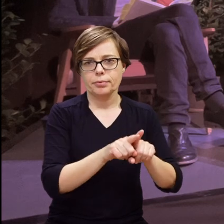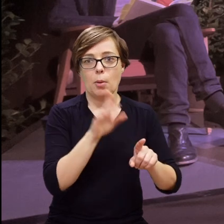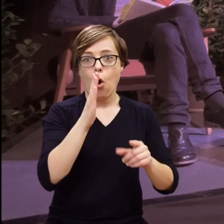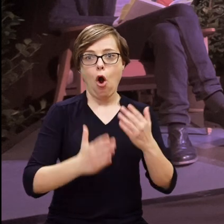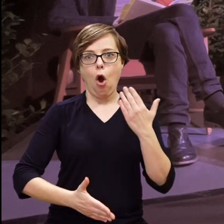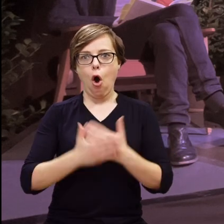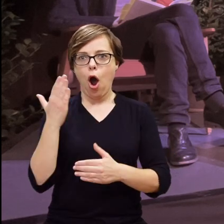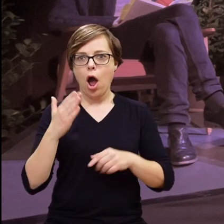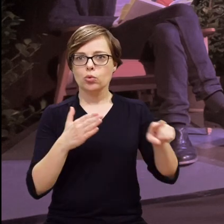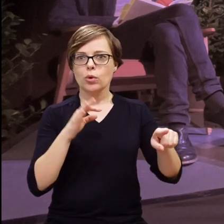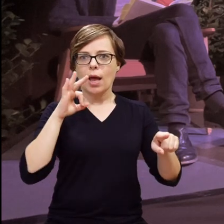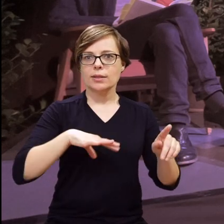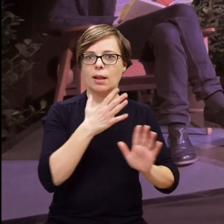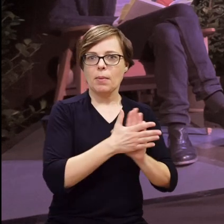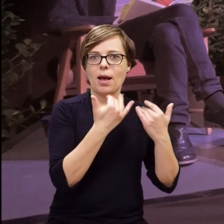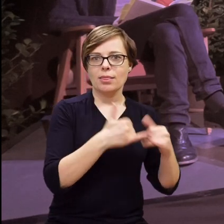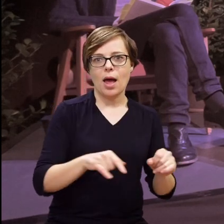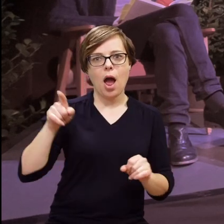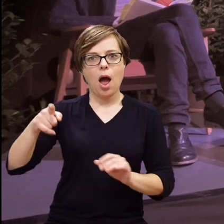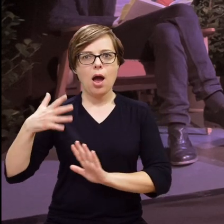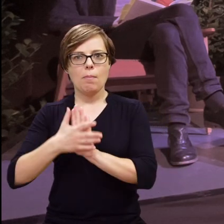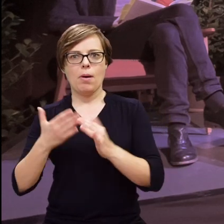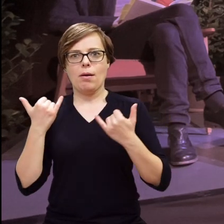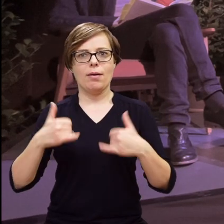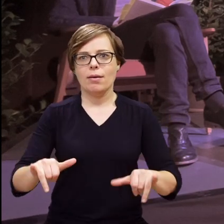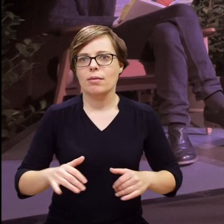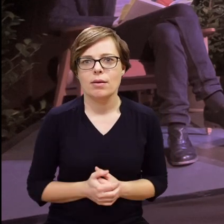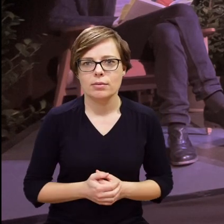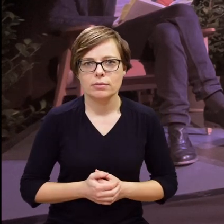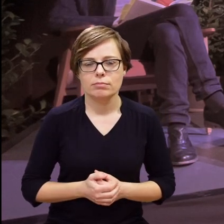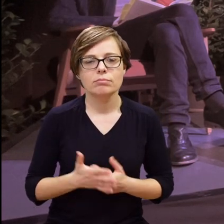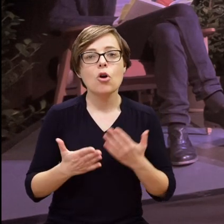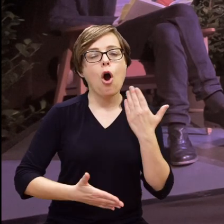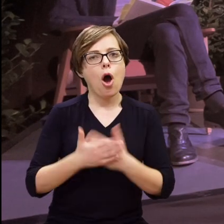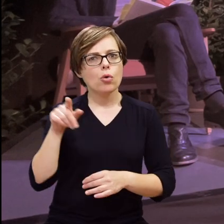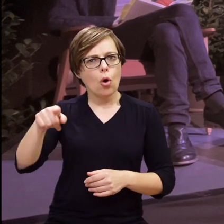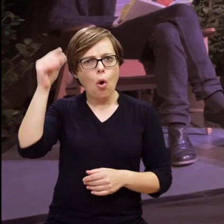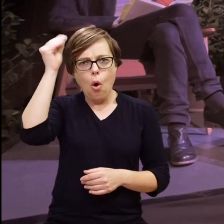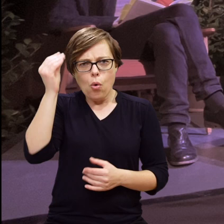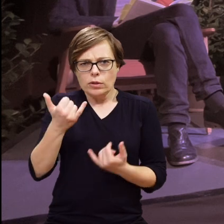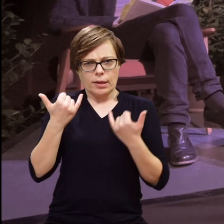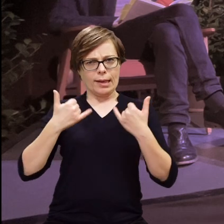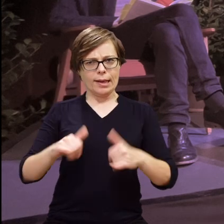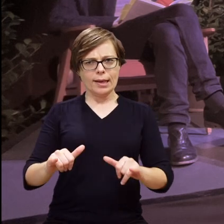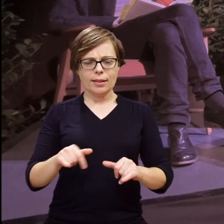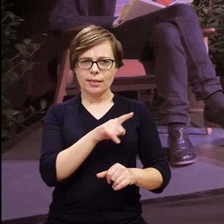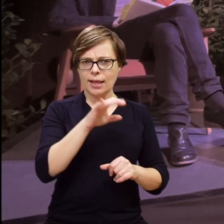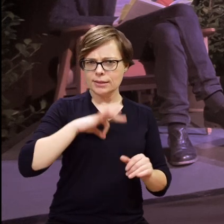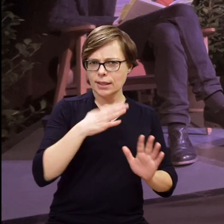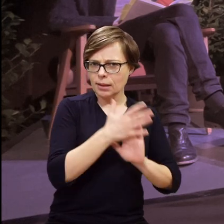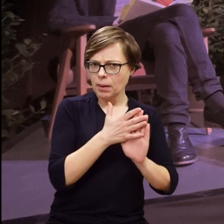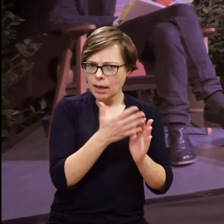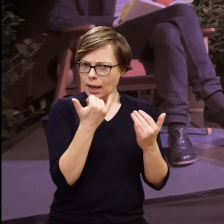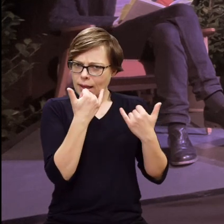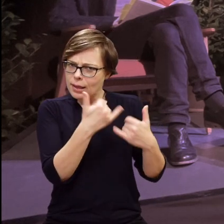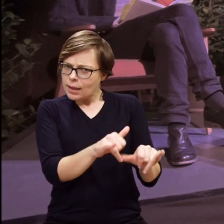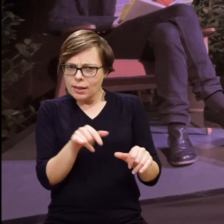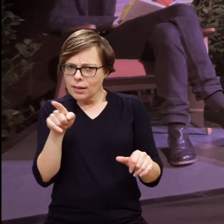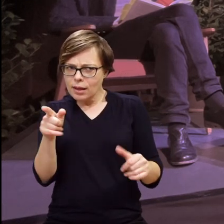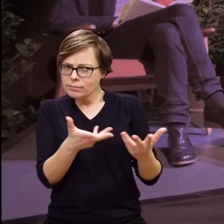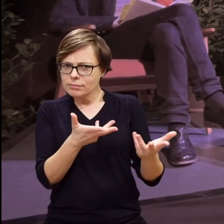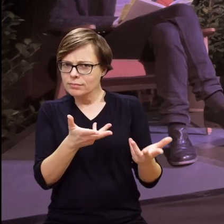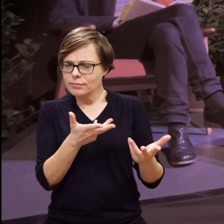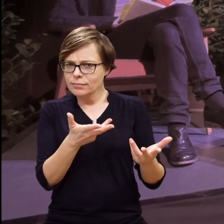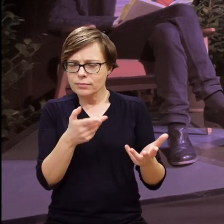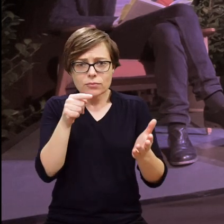I nagle się okazuje, że ich syn miga inaczej niż oni. To znaczy okazuje się, że oni uczą się czegoś jakby innego, że